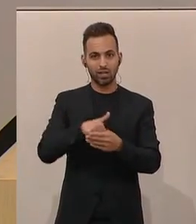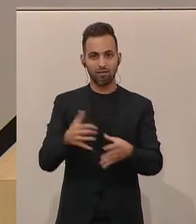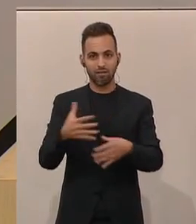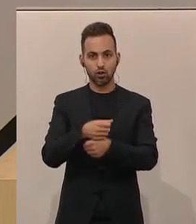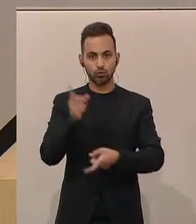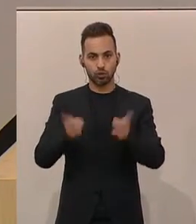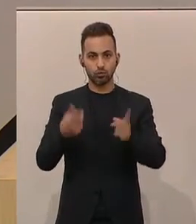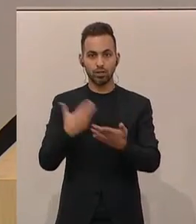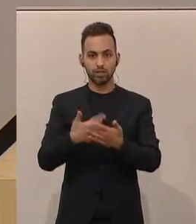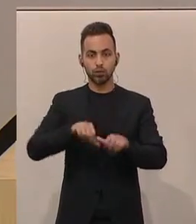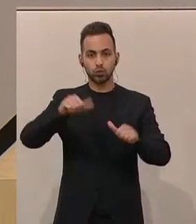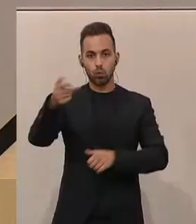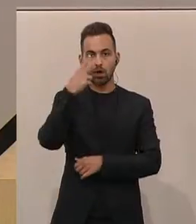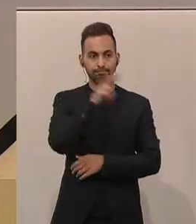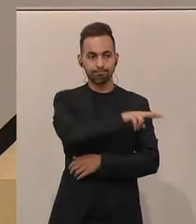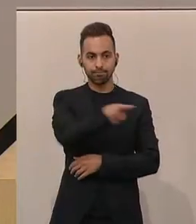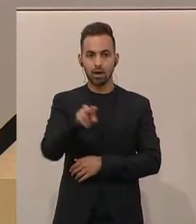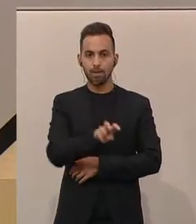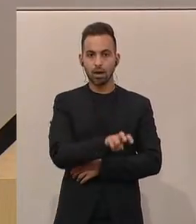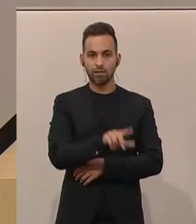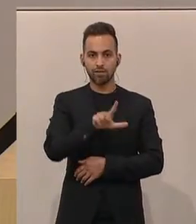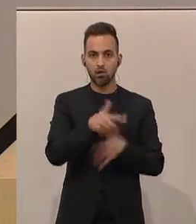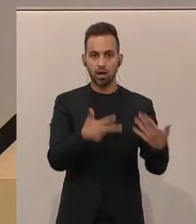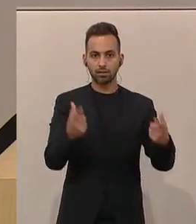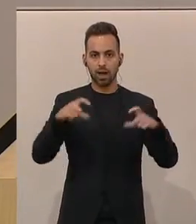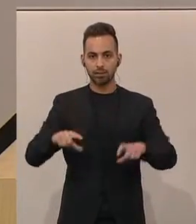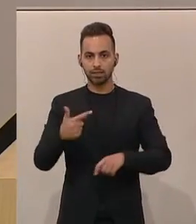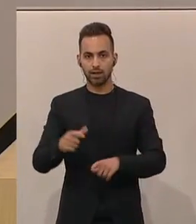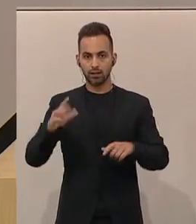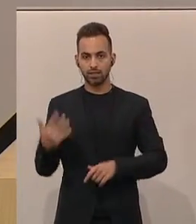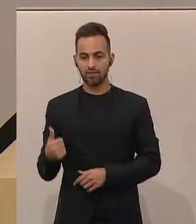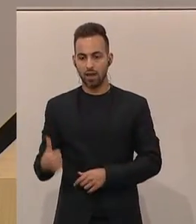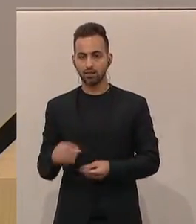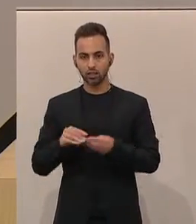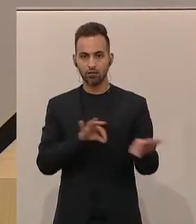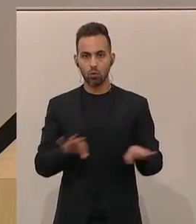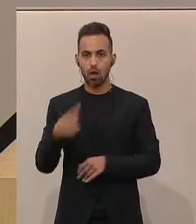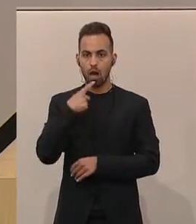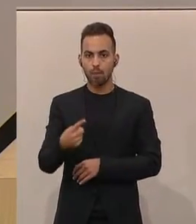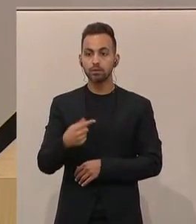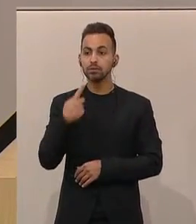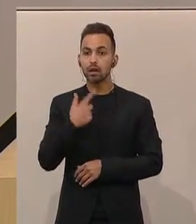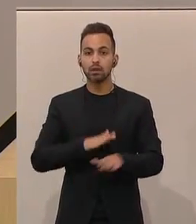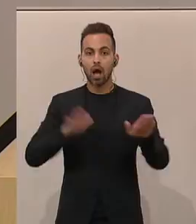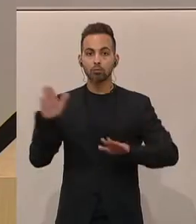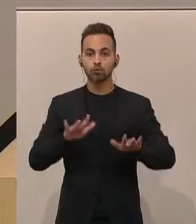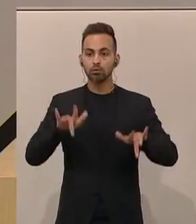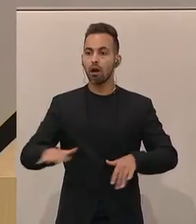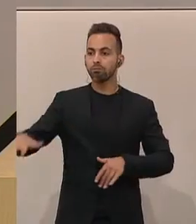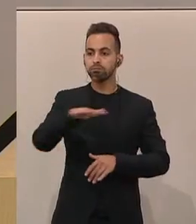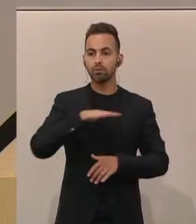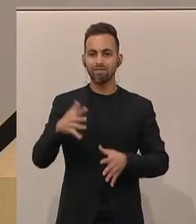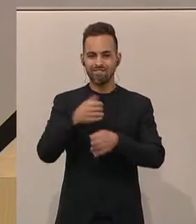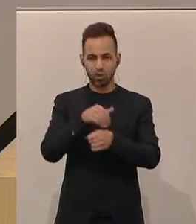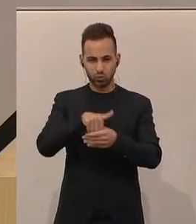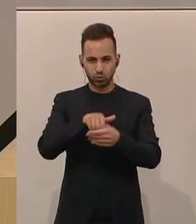beinhaltet, stelle ich zunächst im Sinne des § 82 Absatz 2 Ziffer 1 der Geschäftsordnung die für die Abstimmung erforderliche Anwesenheit der